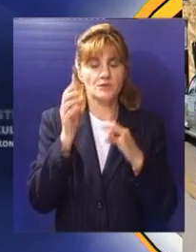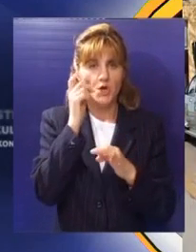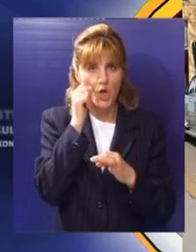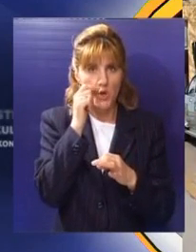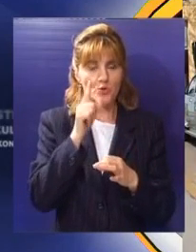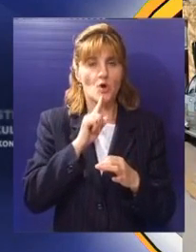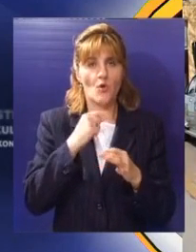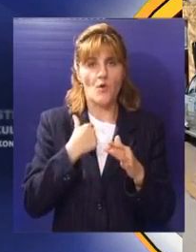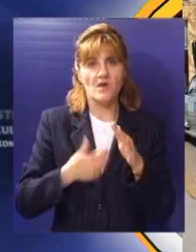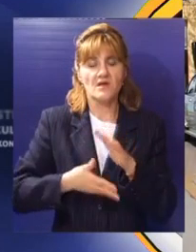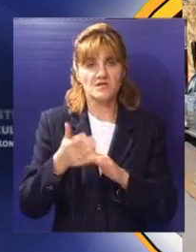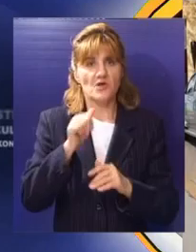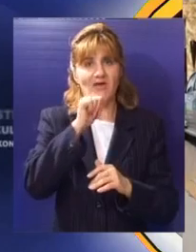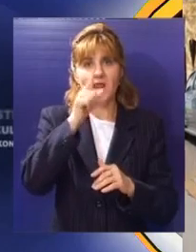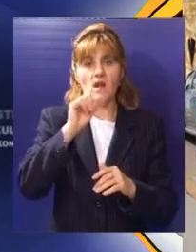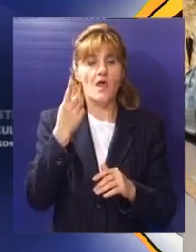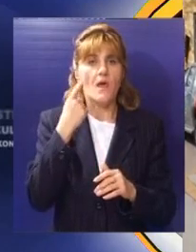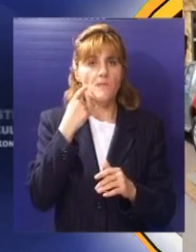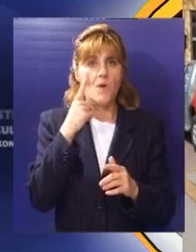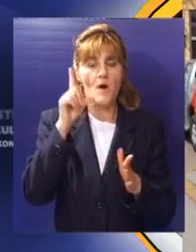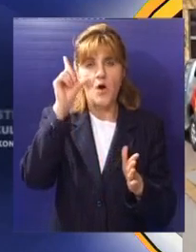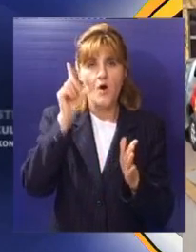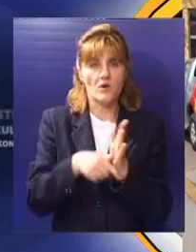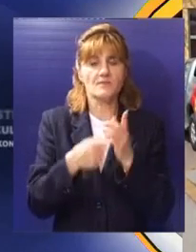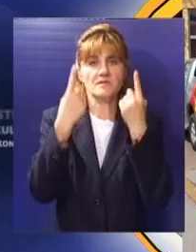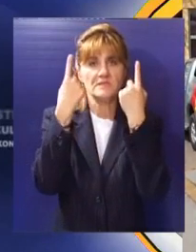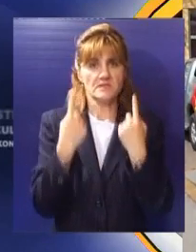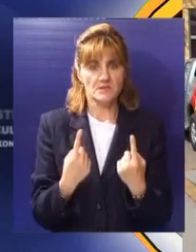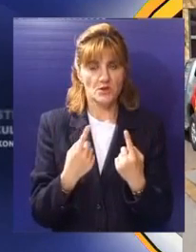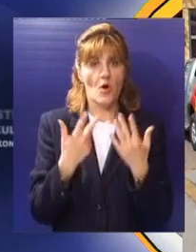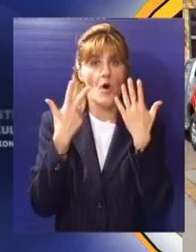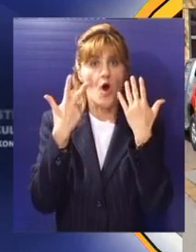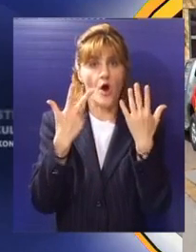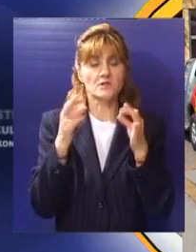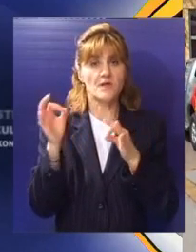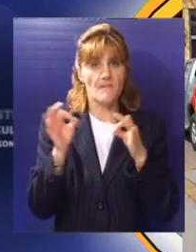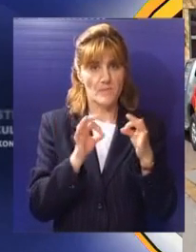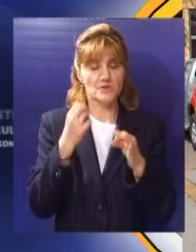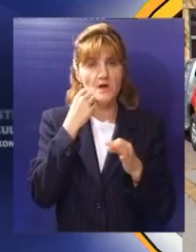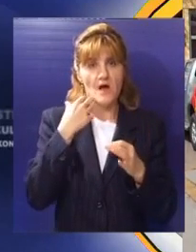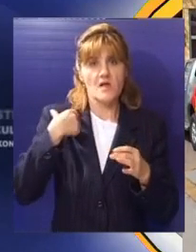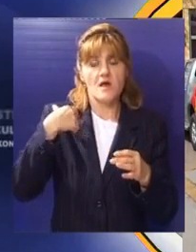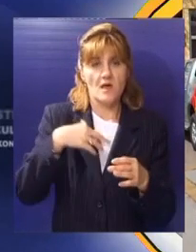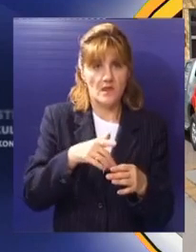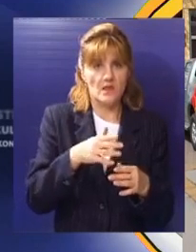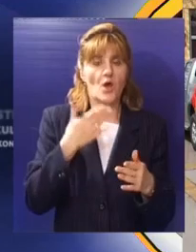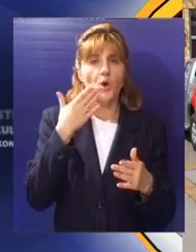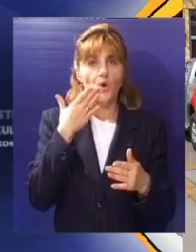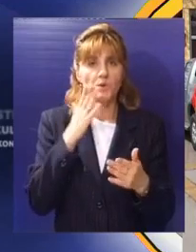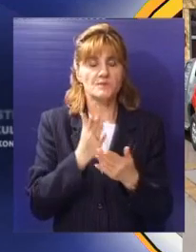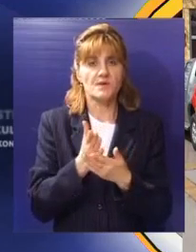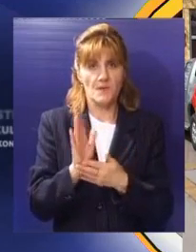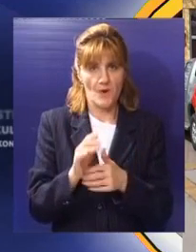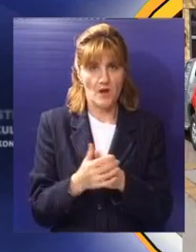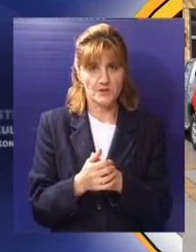izašli iz autoškole nisu nikada naglo zakočili. Kao i da bi samo 8,7 odsto ljudi ako bi izašli ponovo položili vozački